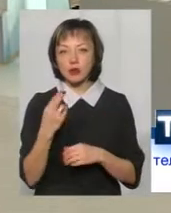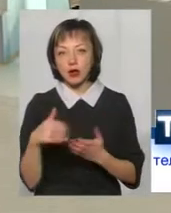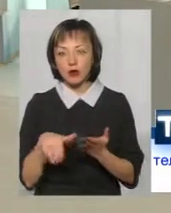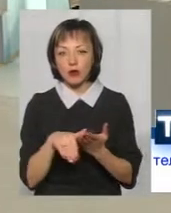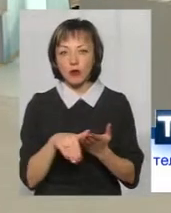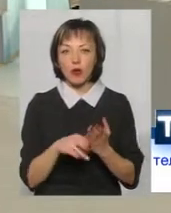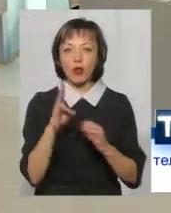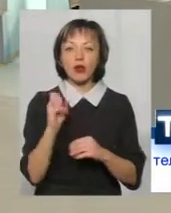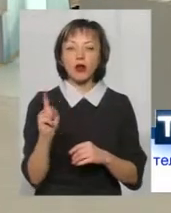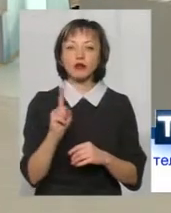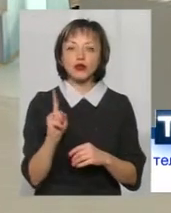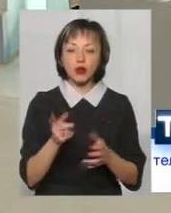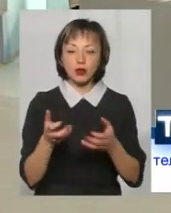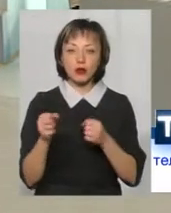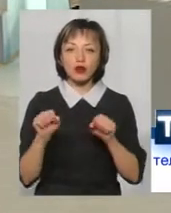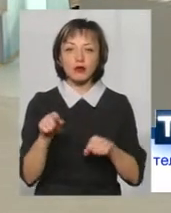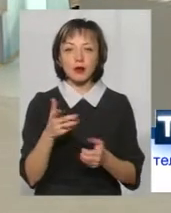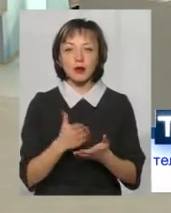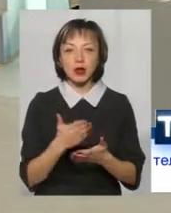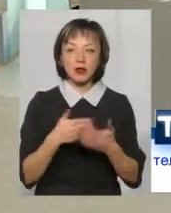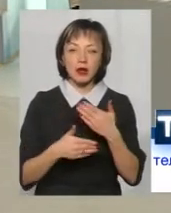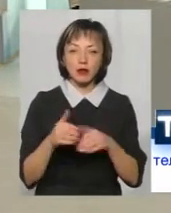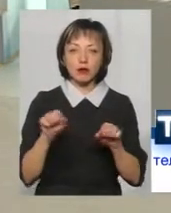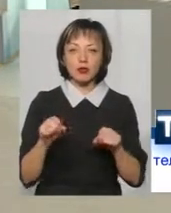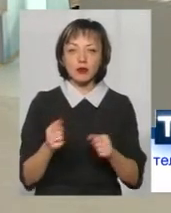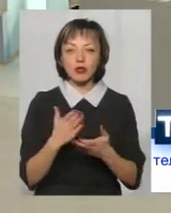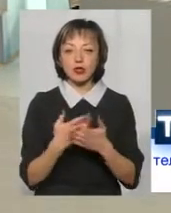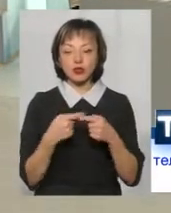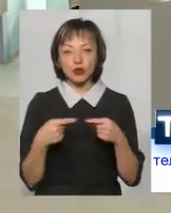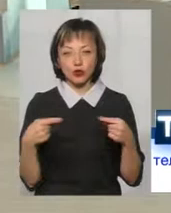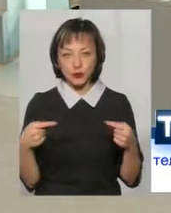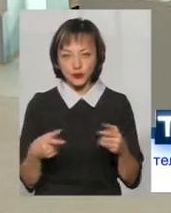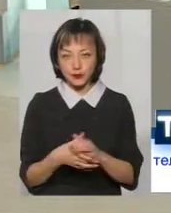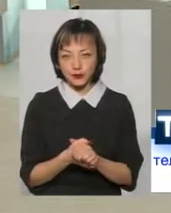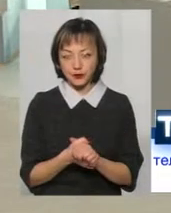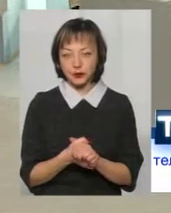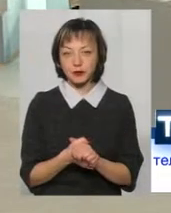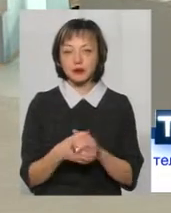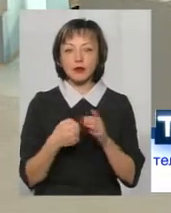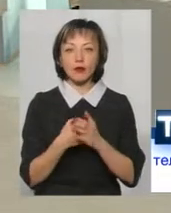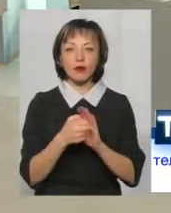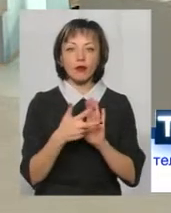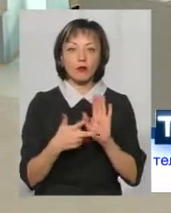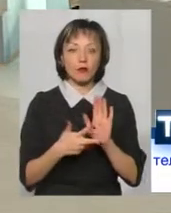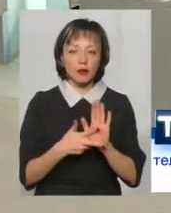допомогу, на що вона отримує, можливо там є інвалідність, можливо там є ще щось. Тобто до 18